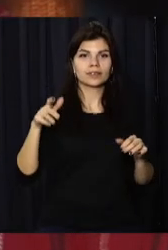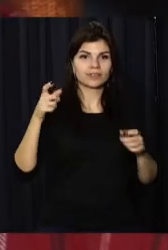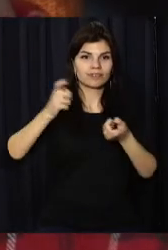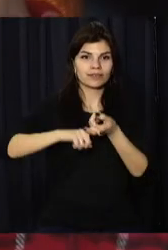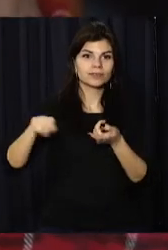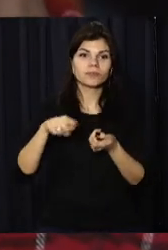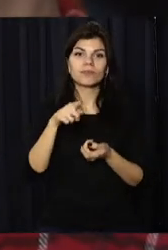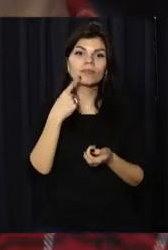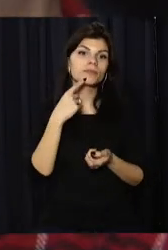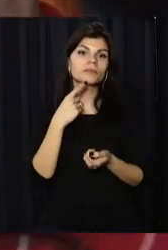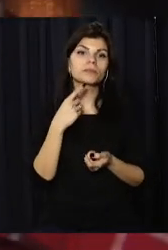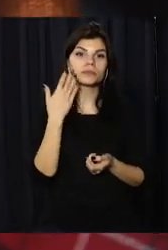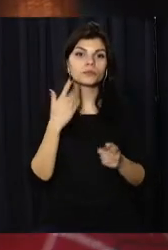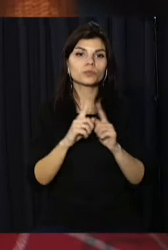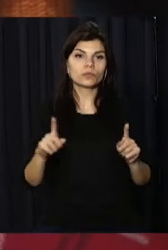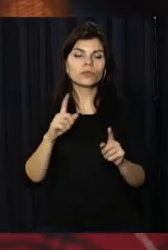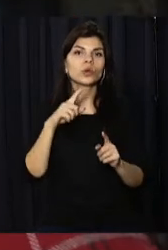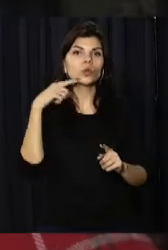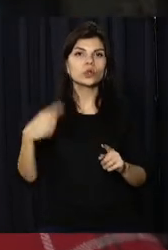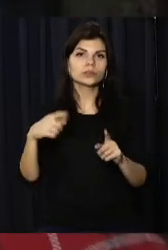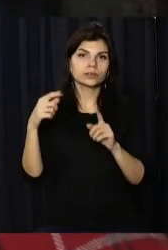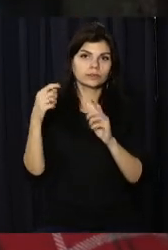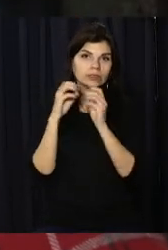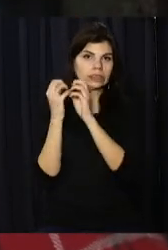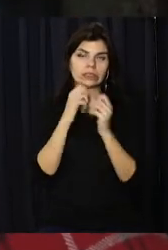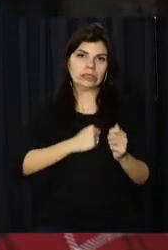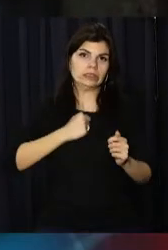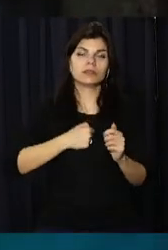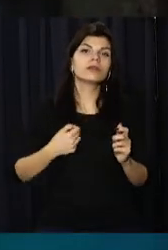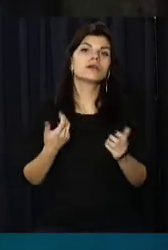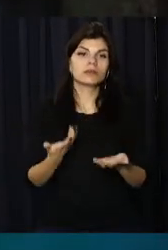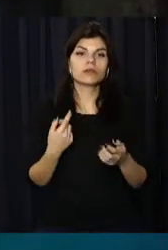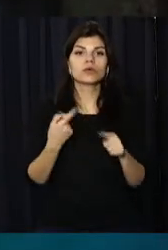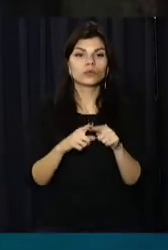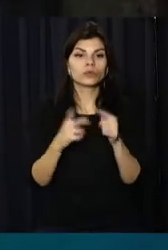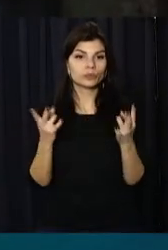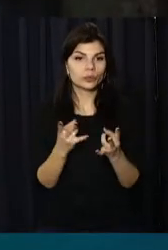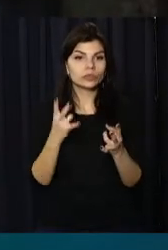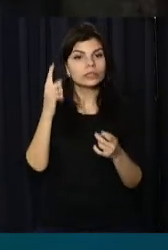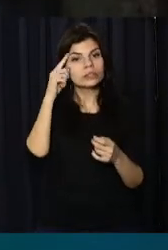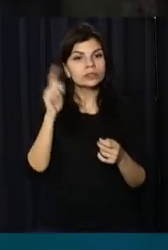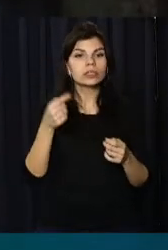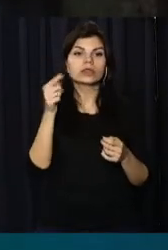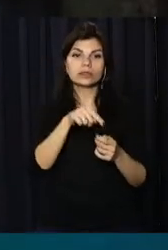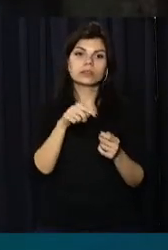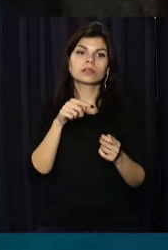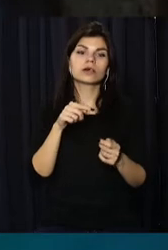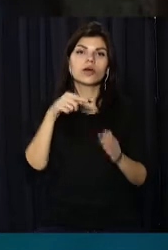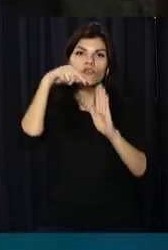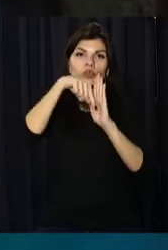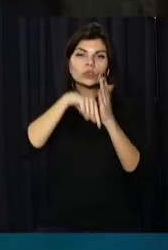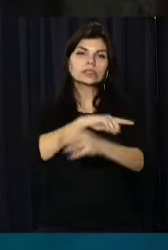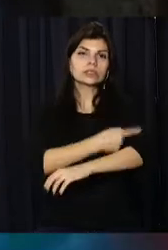Особливо наразі, коли в умовах російської агресії це все актуально, тому що потрібно знайти ті внутрішні сили, щоб